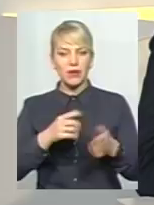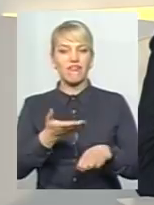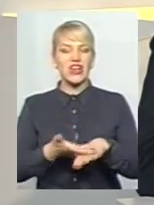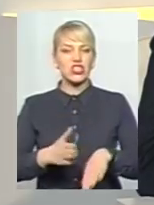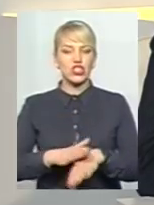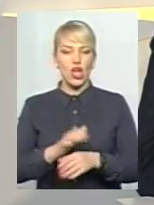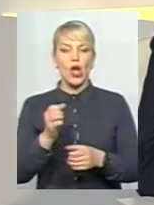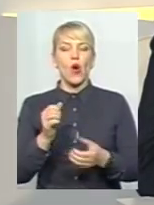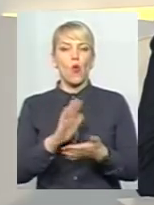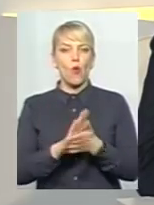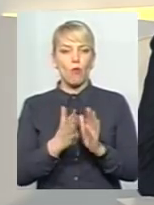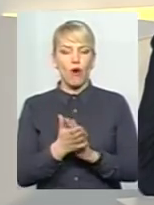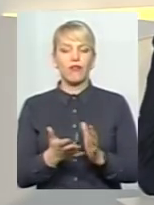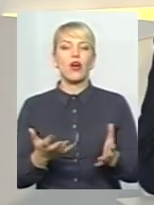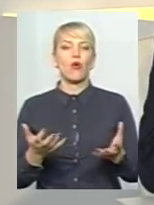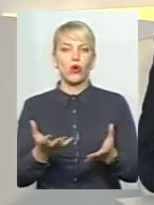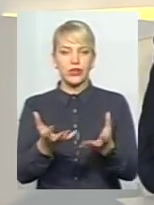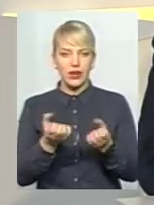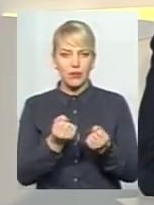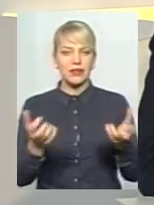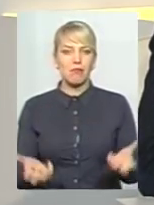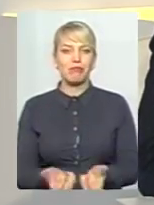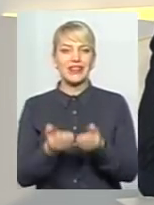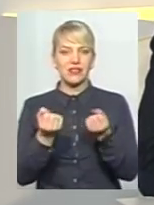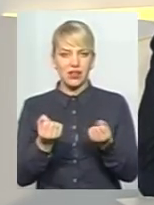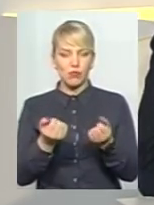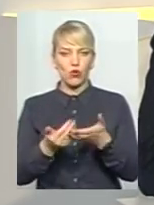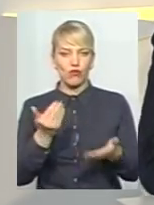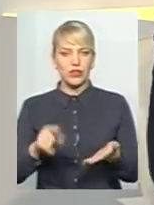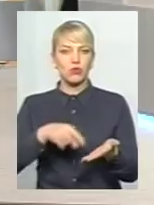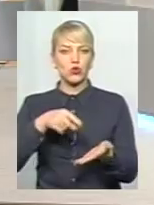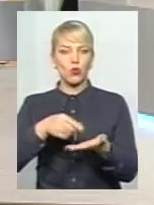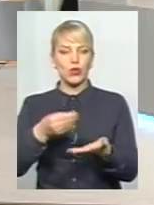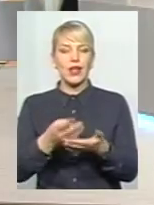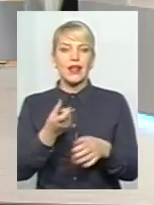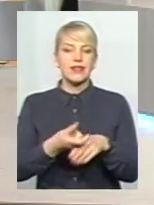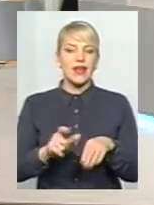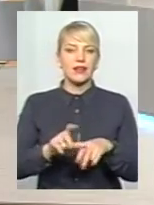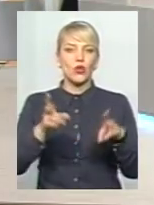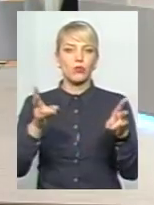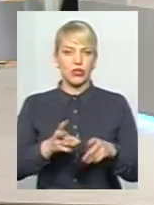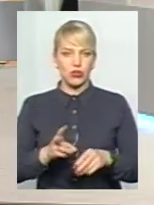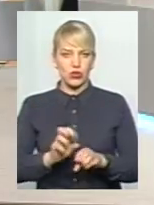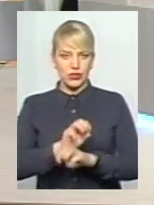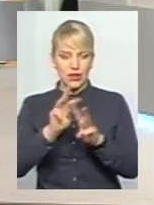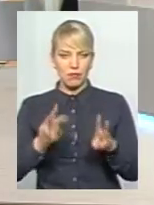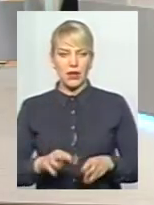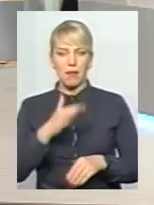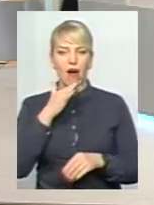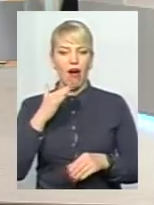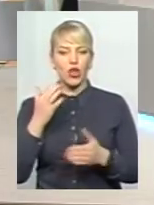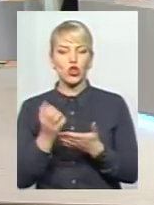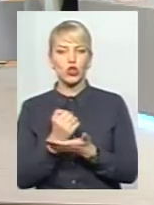підтримку від міського бюджету на найнайобхідніше медичне забезпечення. Багато досягнення здробленого в житлово